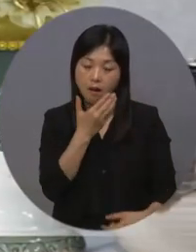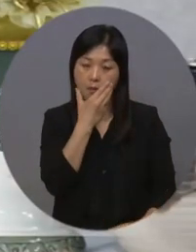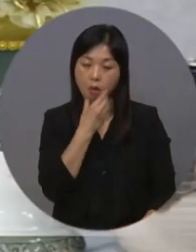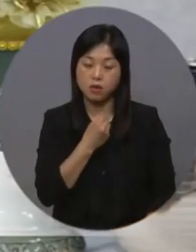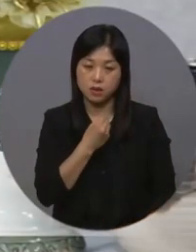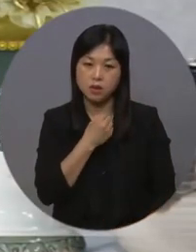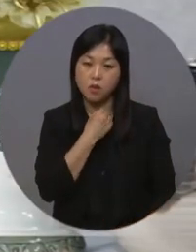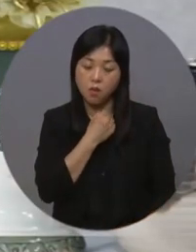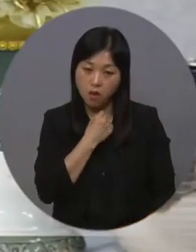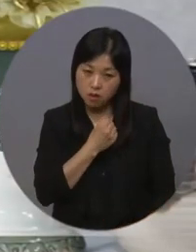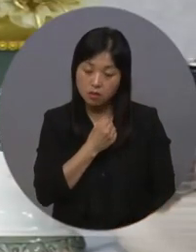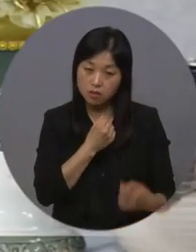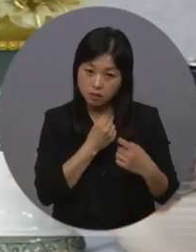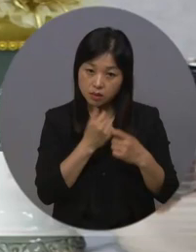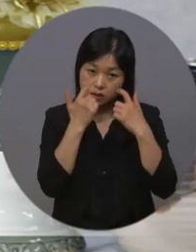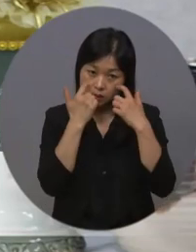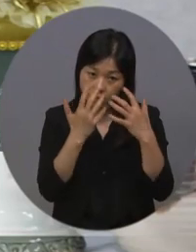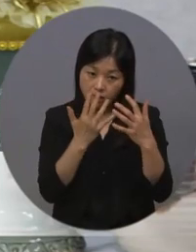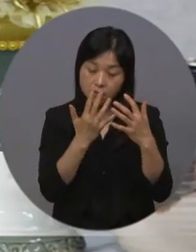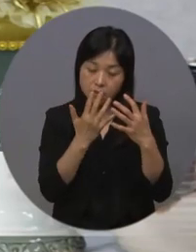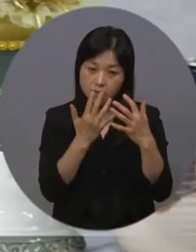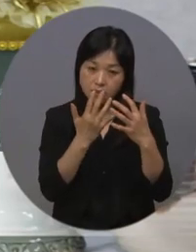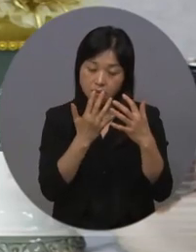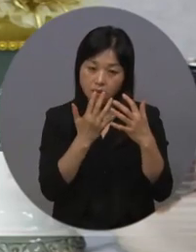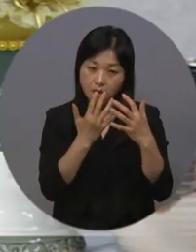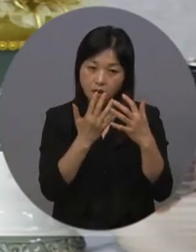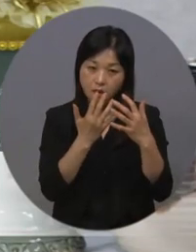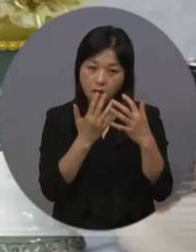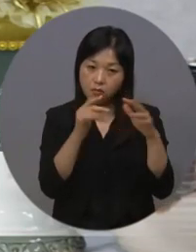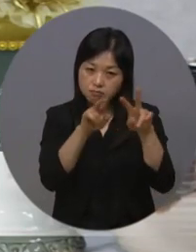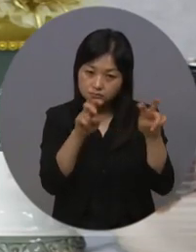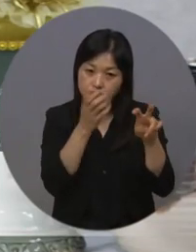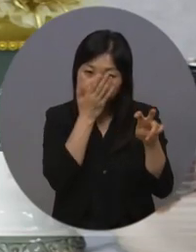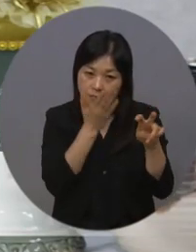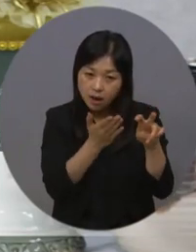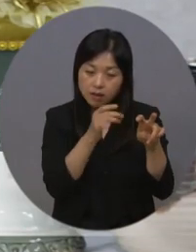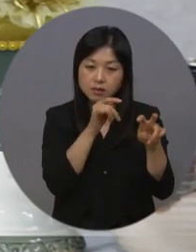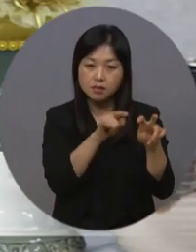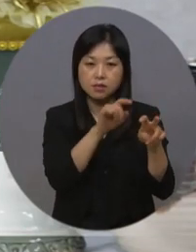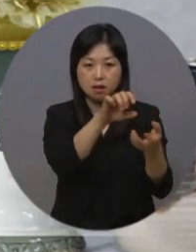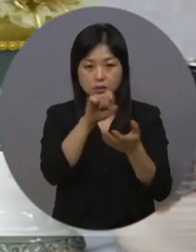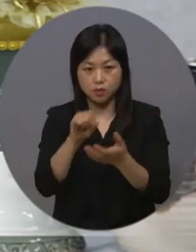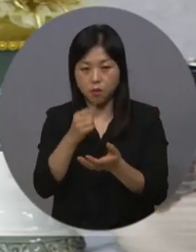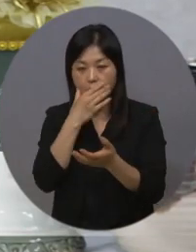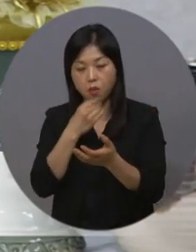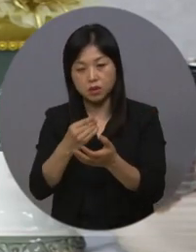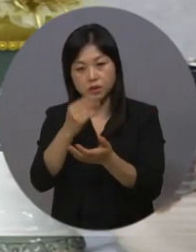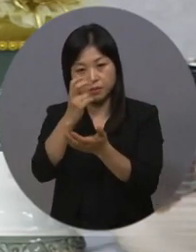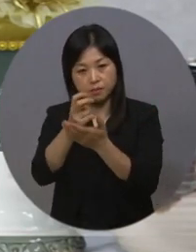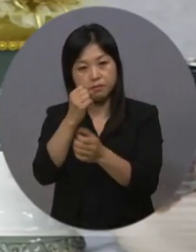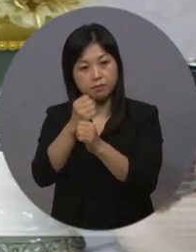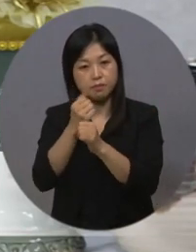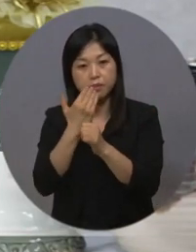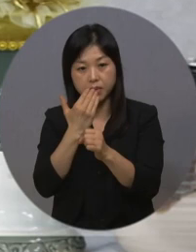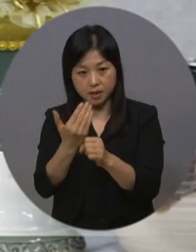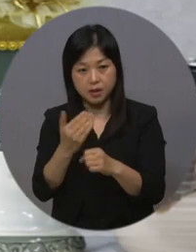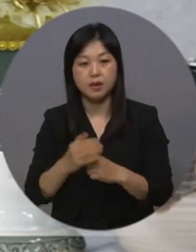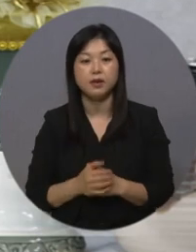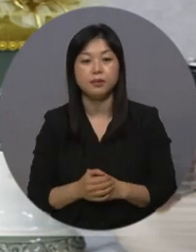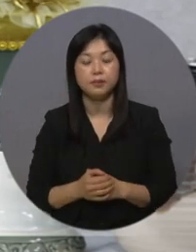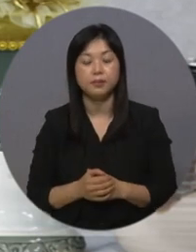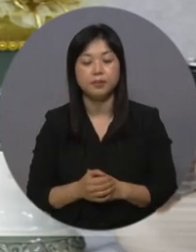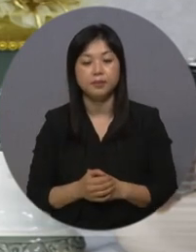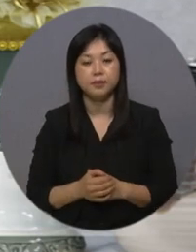복지 수요를 정확하게 파악해낼 수 있기 때문에 그것의 근간에서 복지 정책을 수립할 수 있고 또